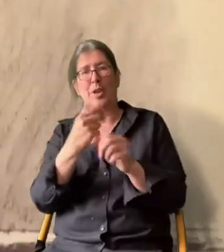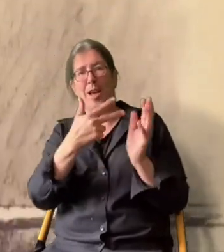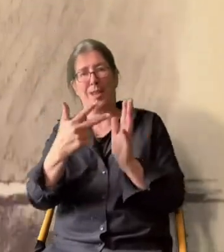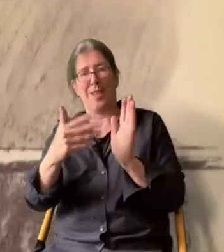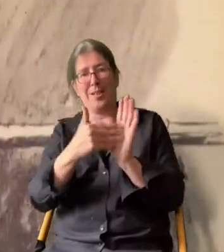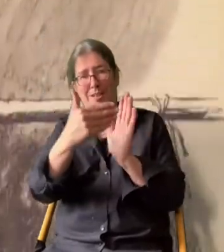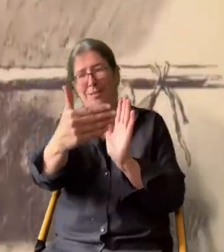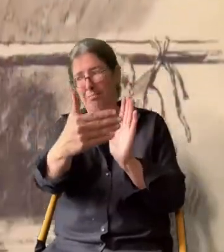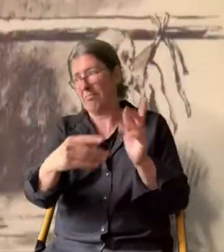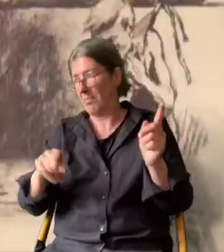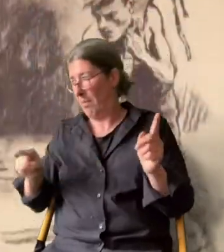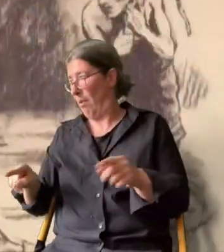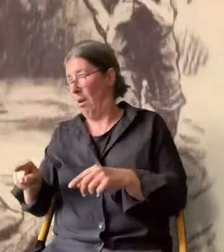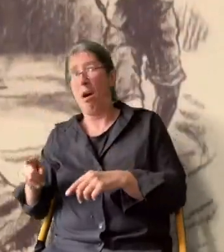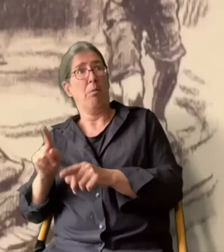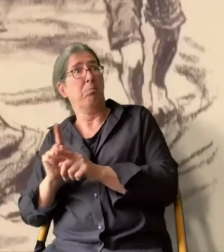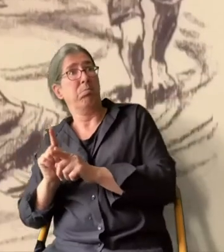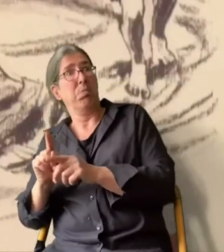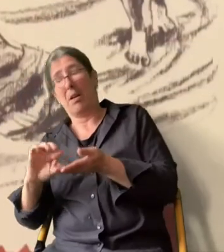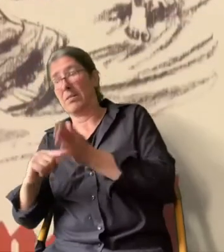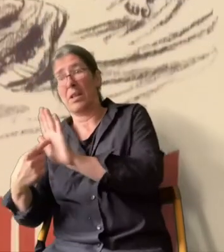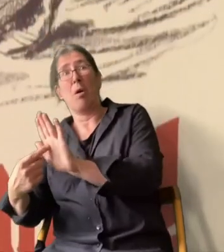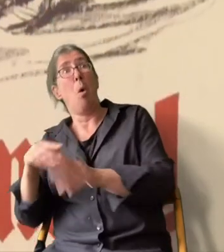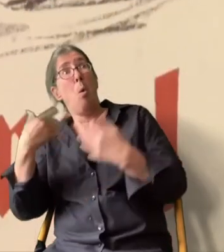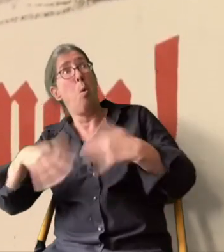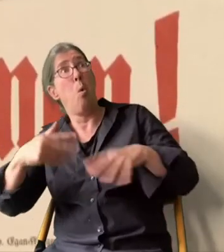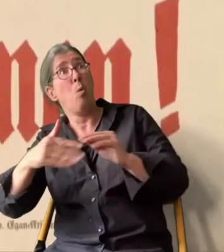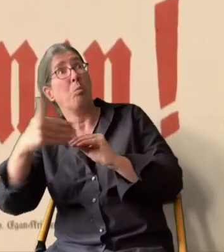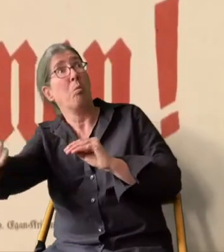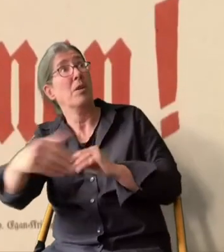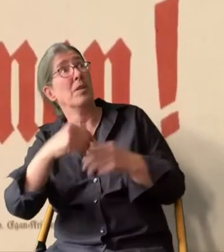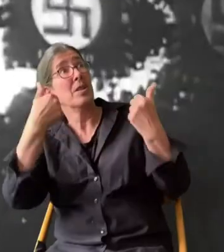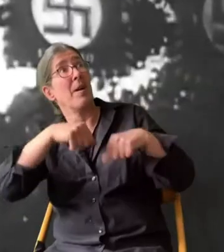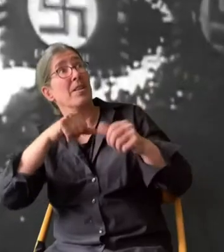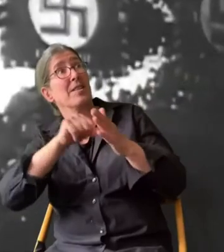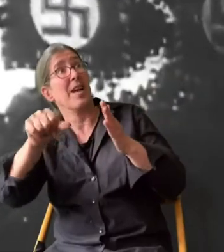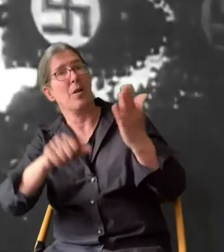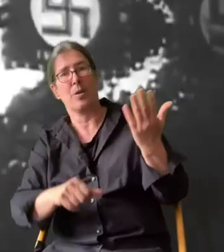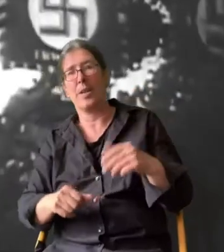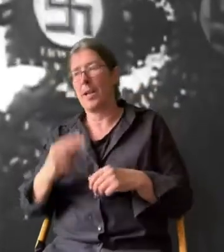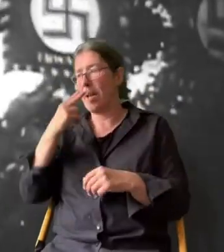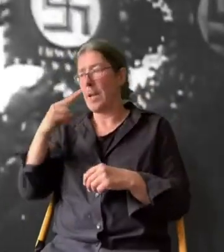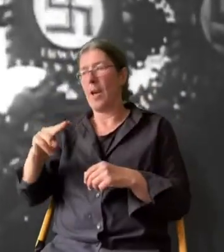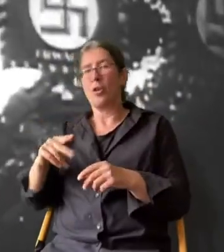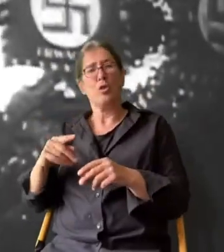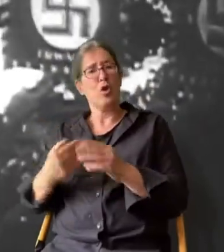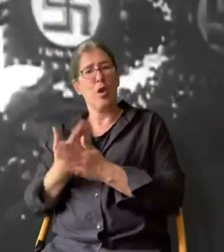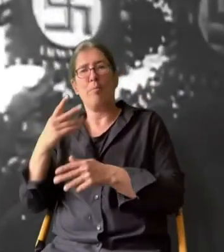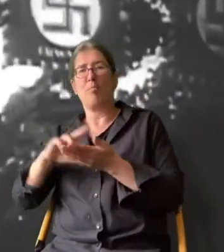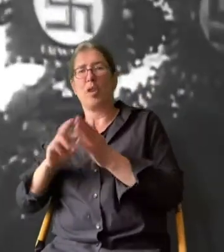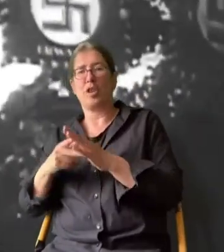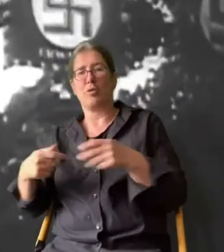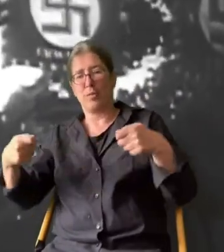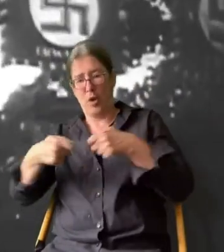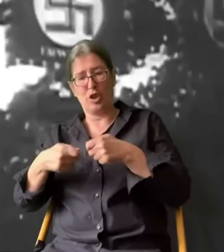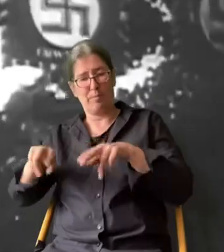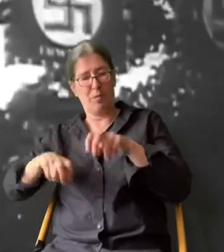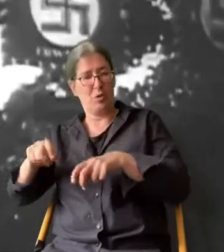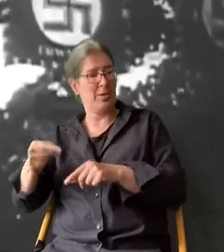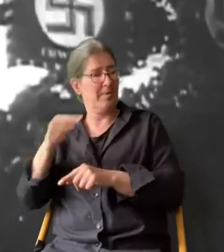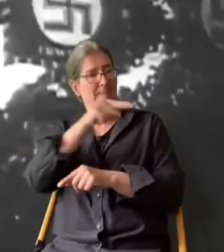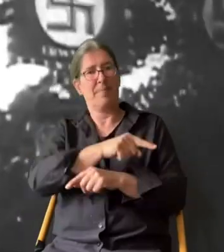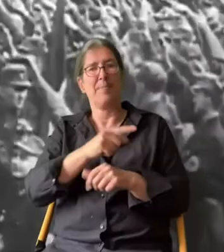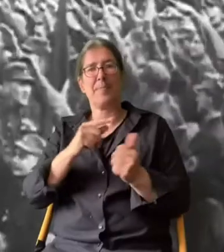man einen gewissermaßen generationenübergreifenden Zwang zur Zahlung der Öffentlichkeit darbieten. Hitler nutzt die neue politische Freundschaft.